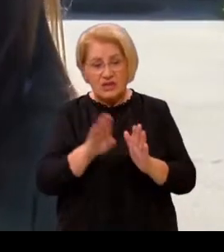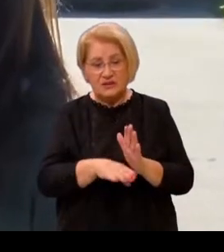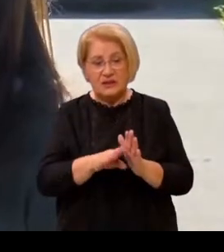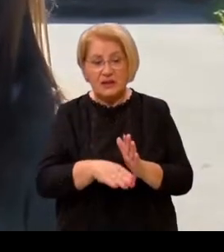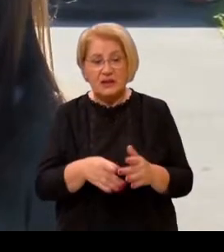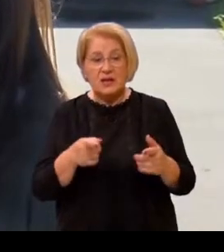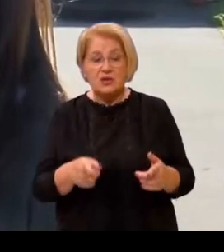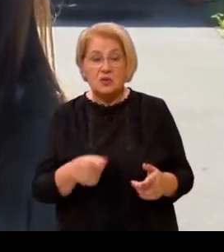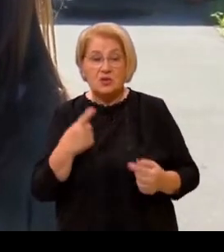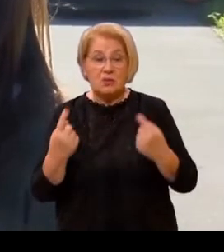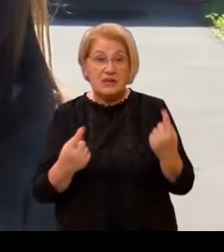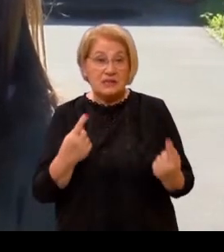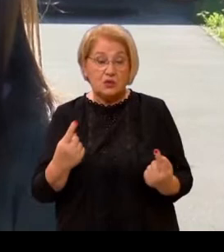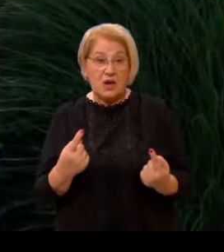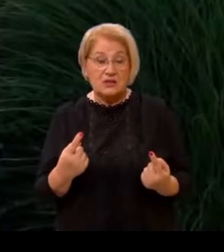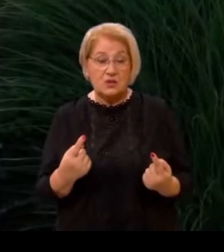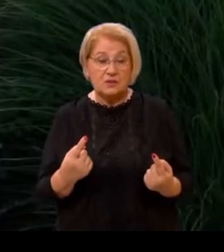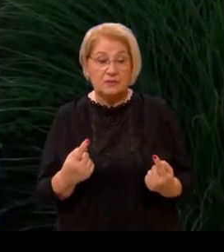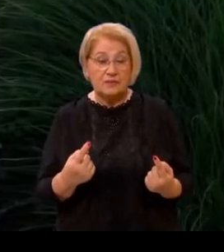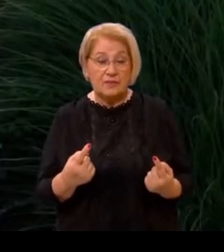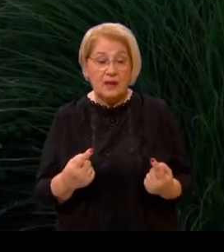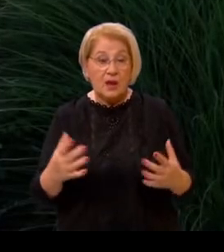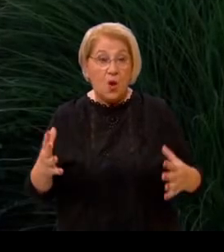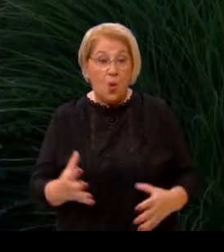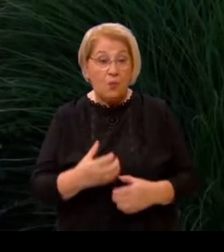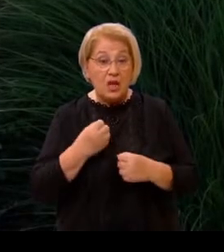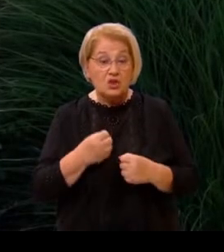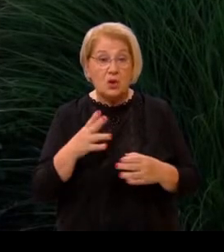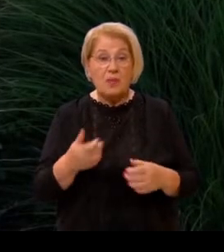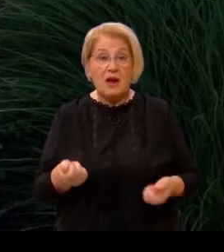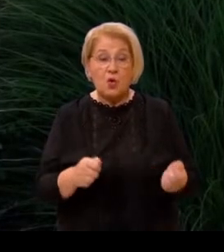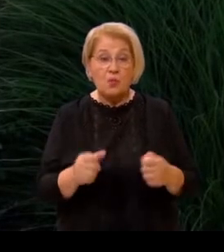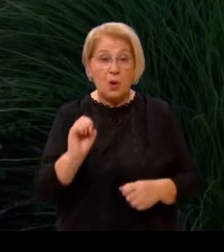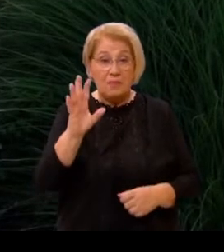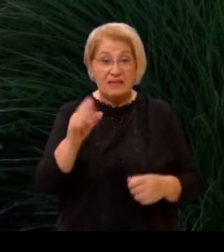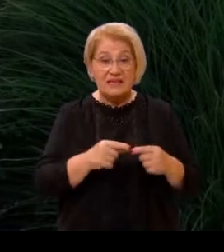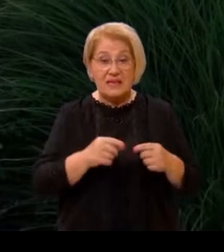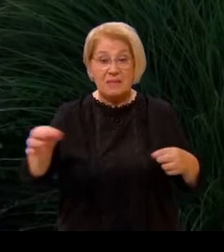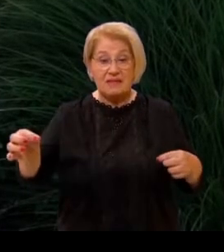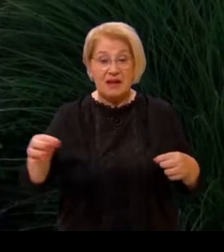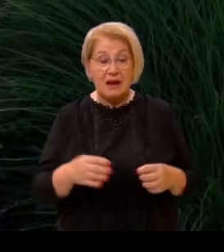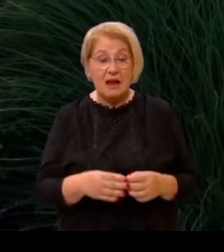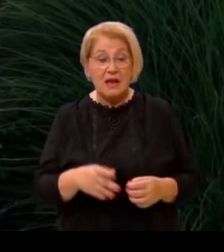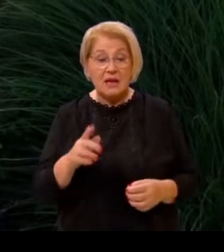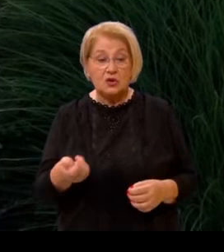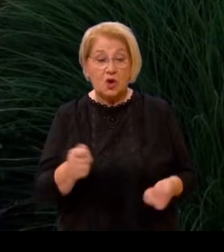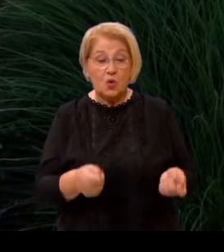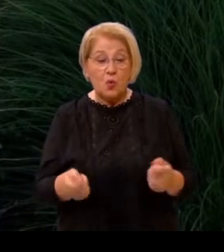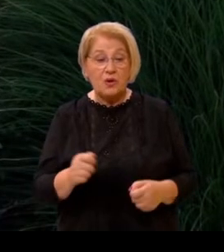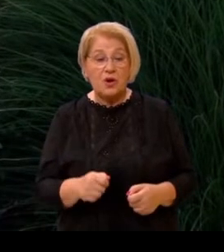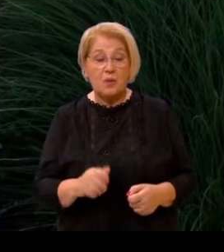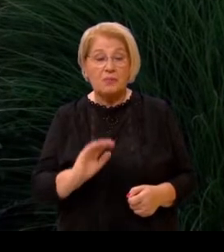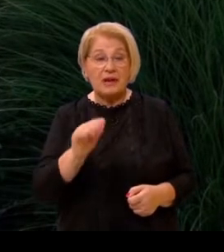obzirom na ovo sve što se dešava, uplašio sam se pa sam nabavio 15 metara i to sam nabavio preko